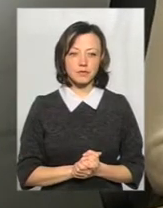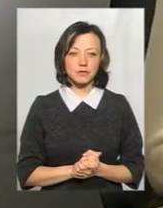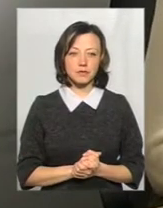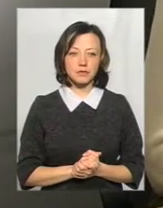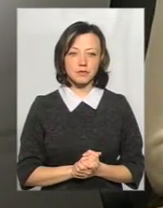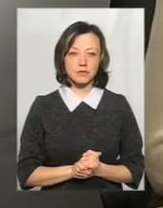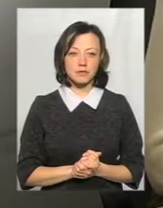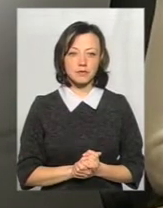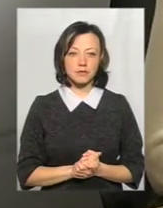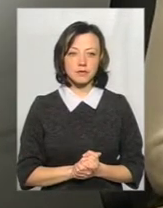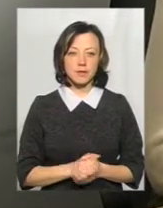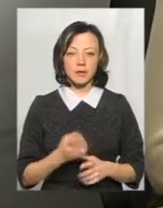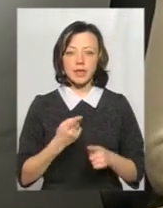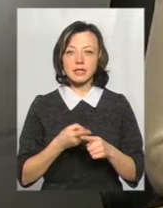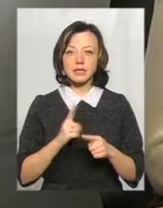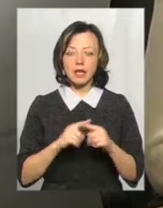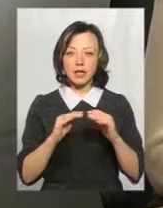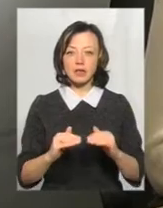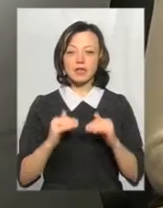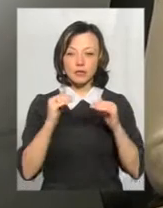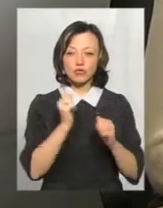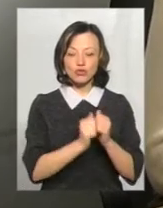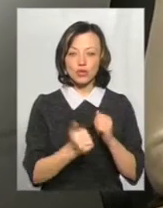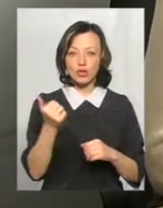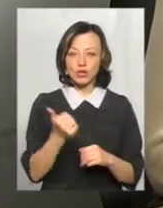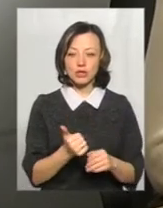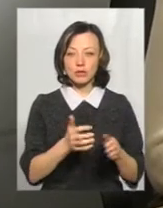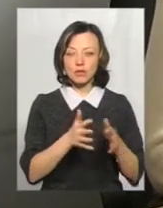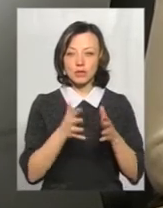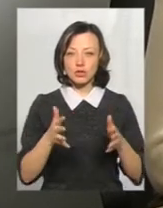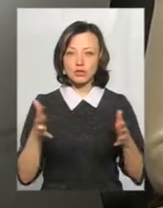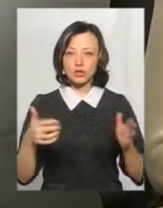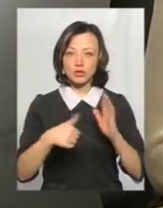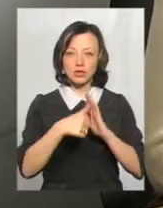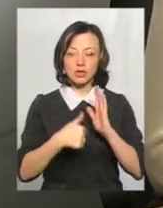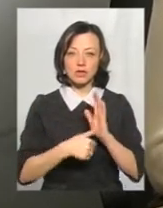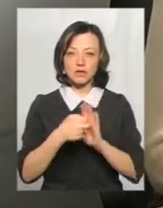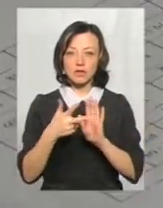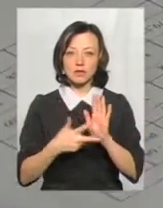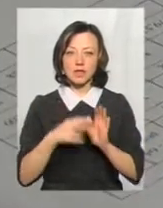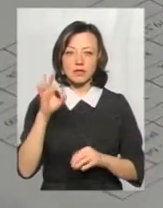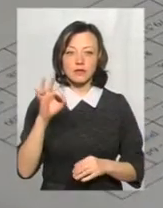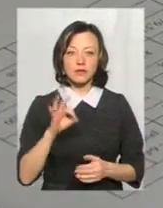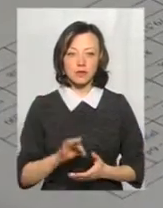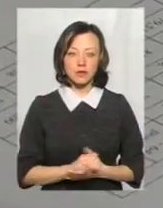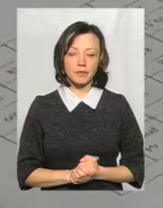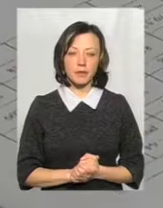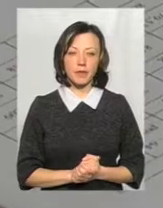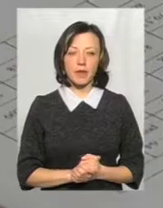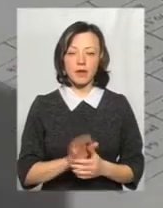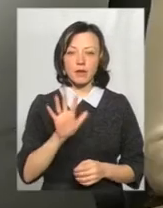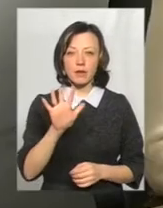Цей ріст складає із тижня в тиждень десь на рівні 16-18%. В п'яти